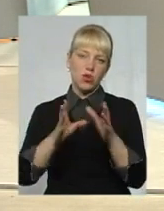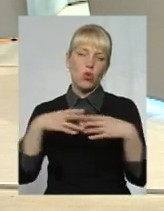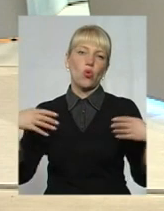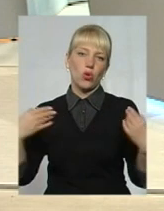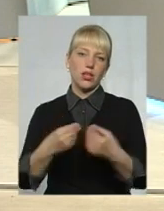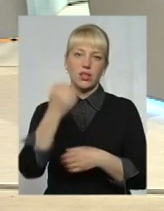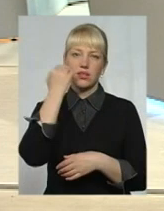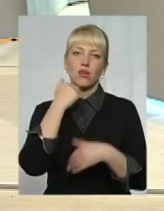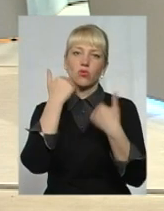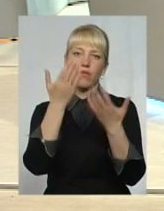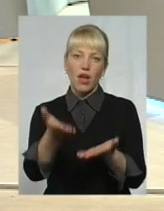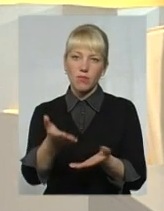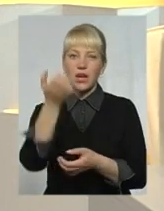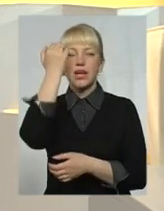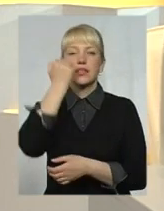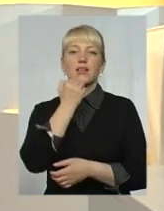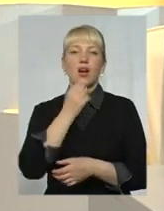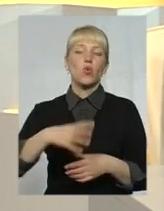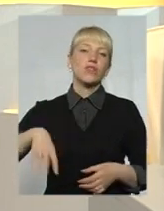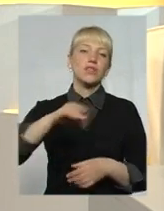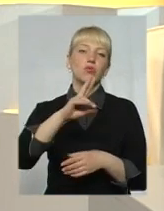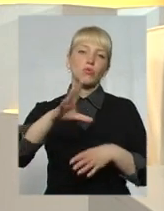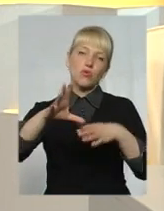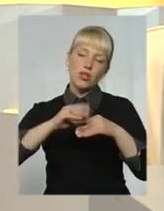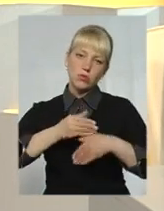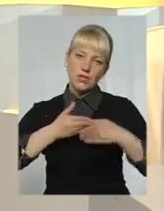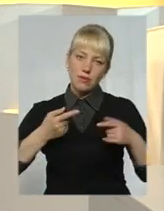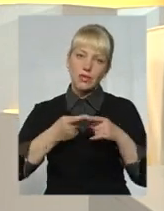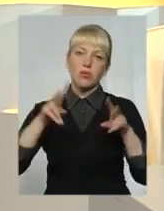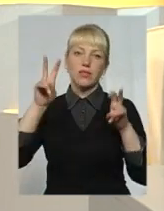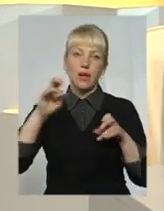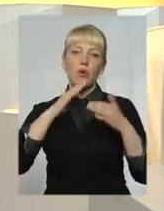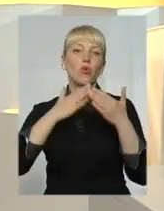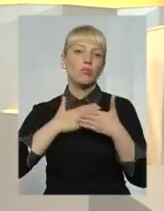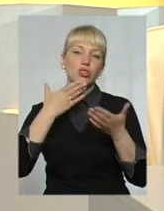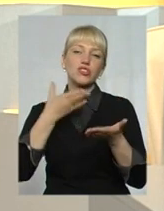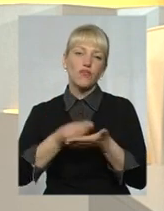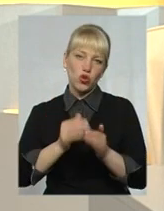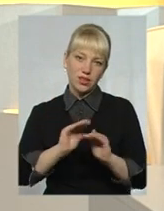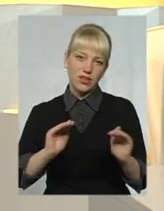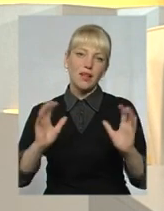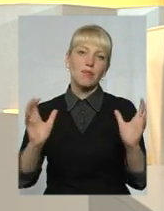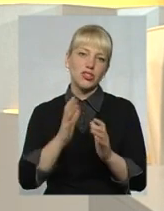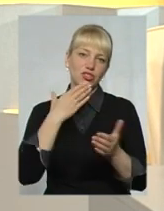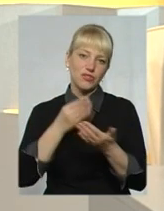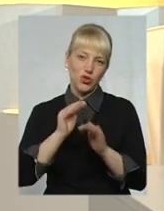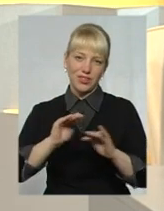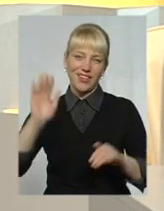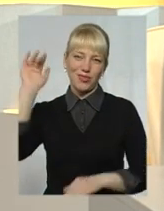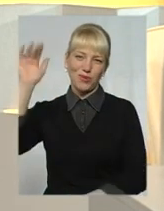Дякую вам, дякую усім, хто був з нами, це була тема. Любіть свої дітей, любіть ближнього. Побачимось.